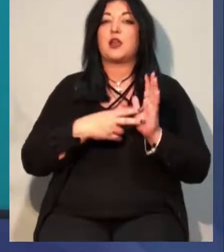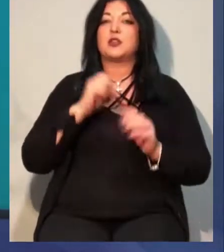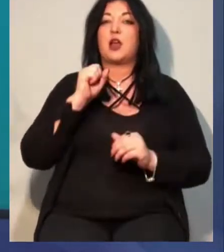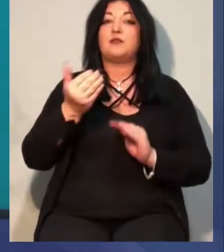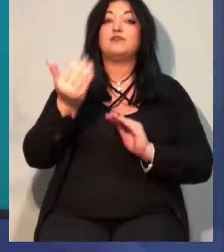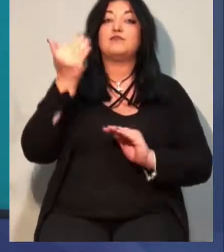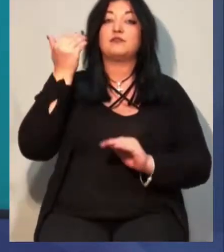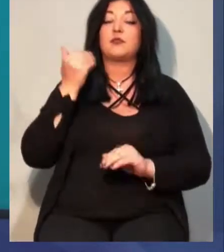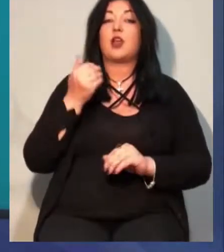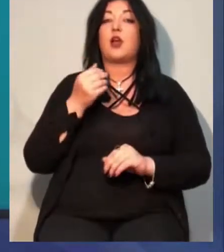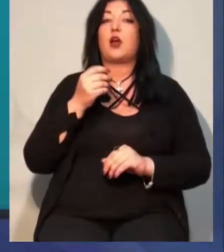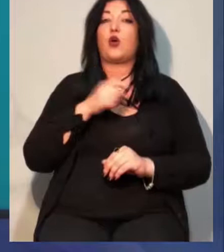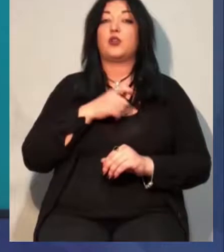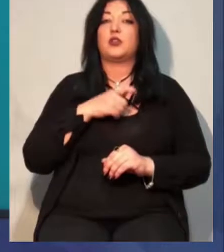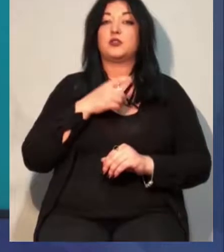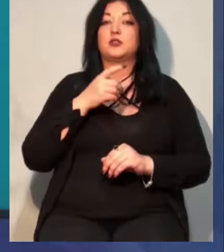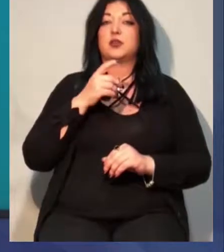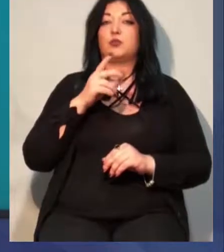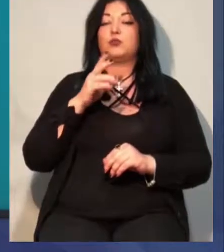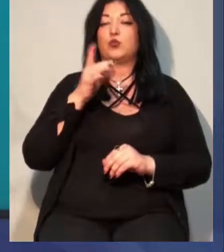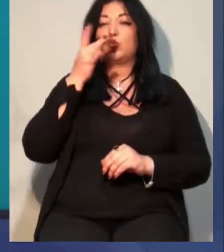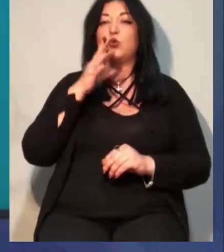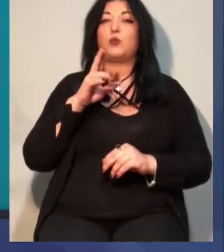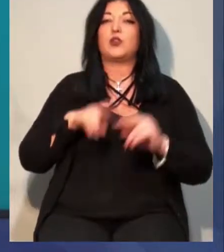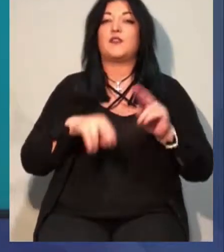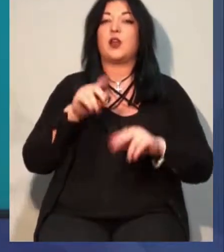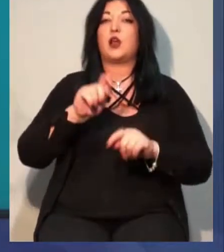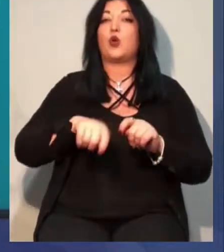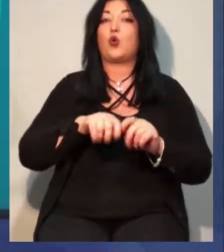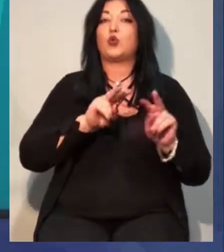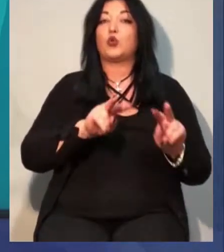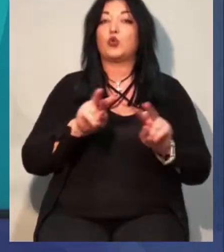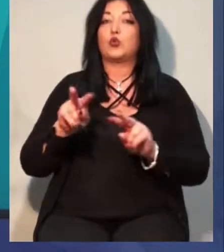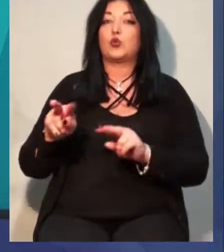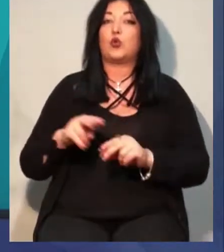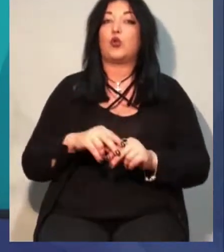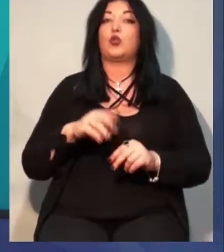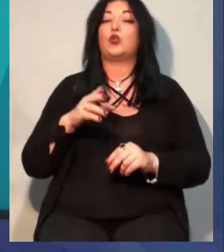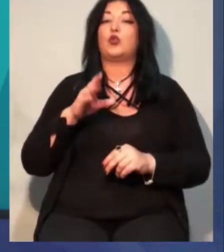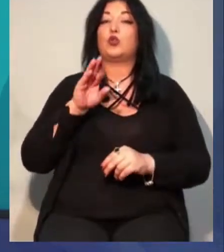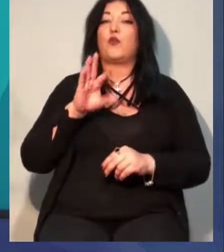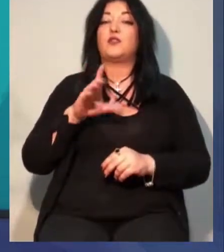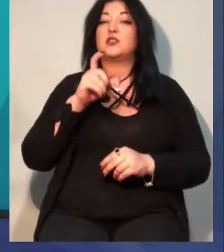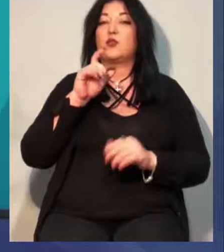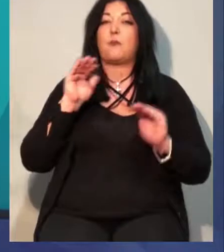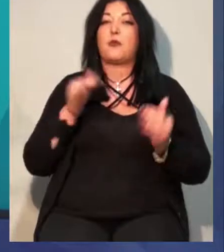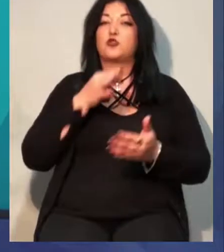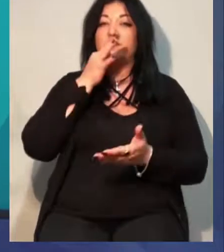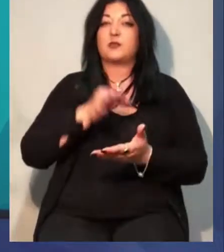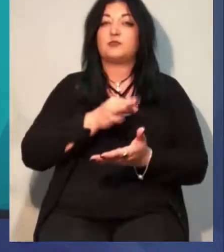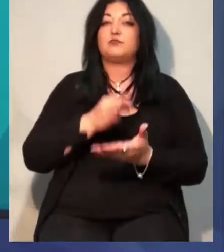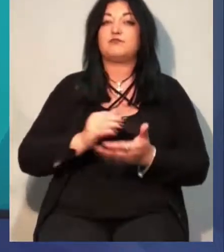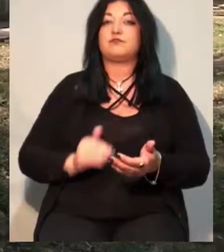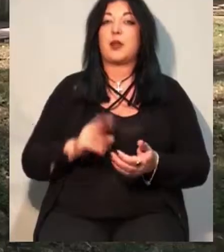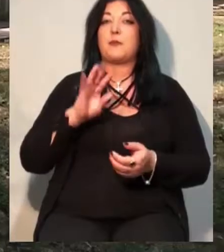архітектурно-будівельний контроль. Інформацію про це підтвердив консультант ТОМОДА Михайло